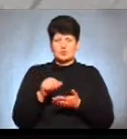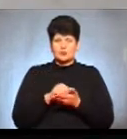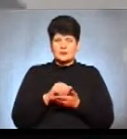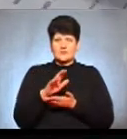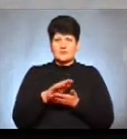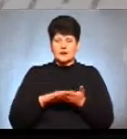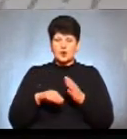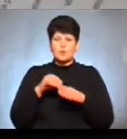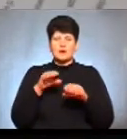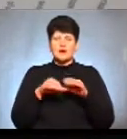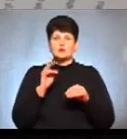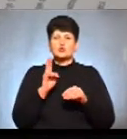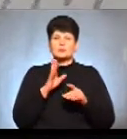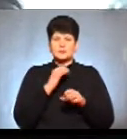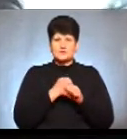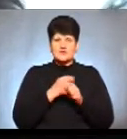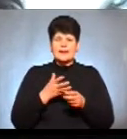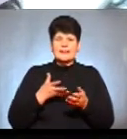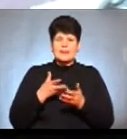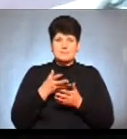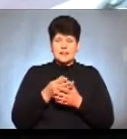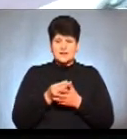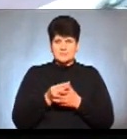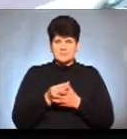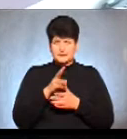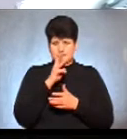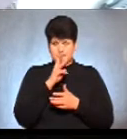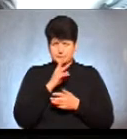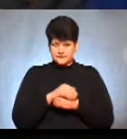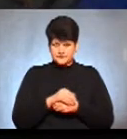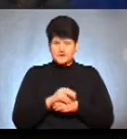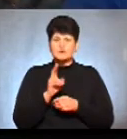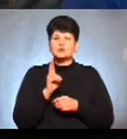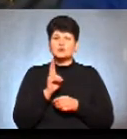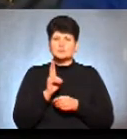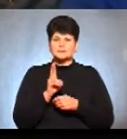обирають, хто працюватиме на платній основі. На звільнену основу. Хто за?